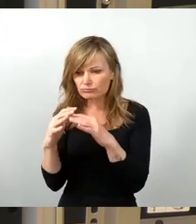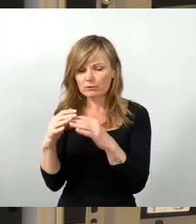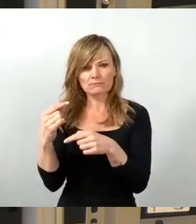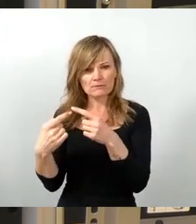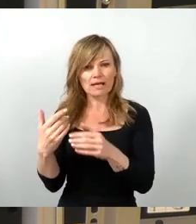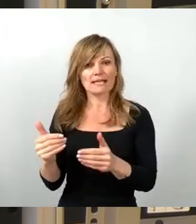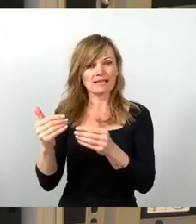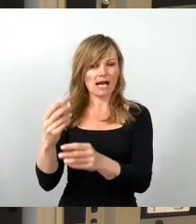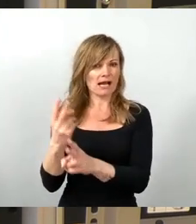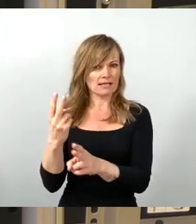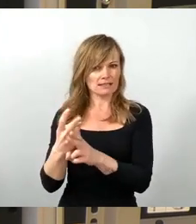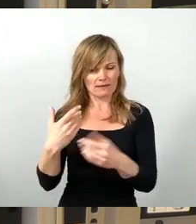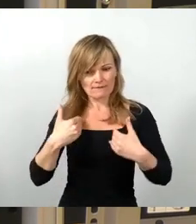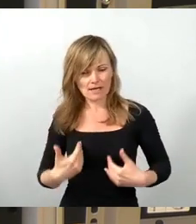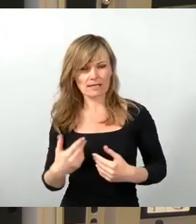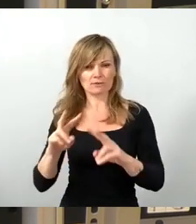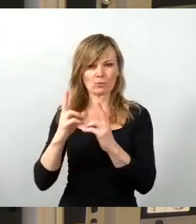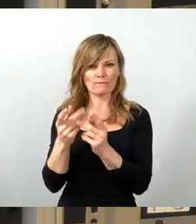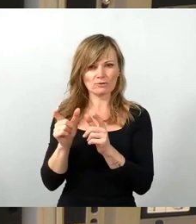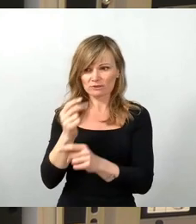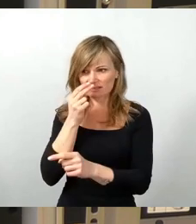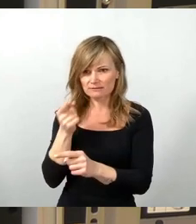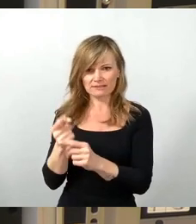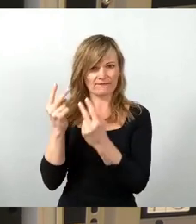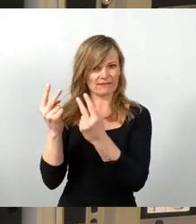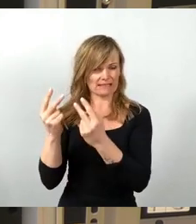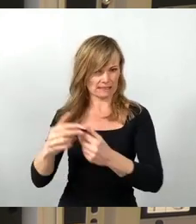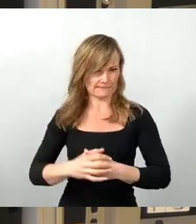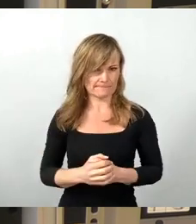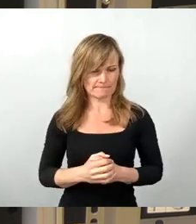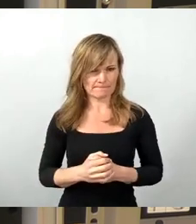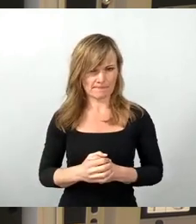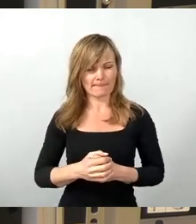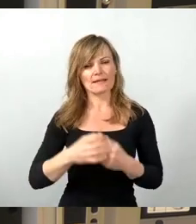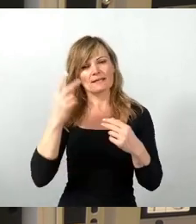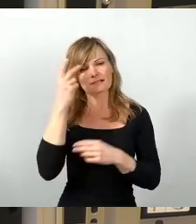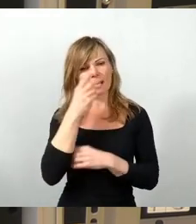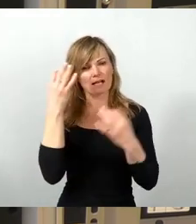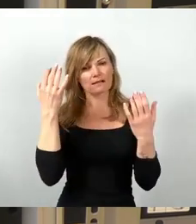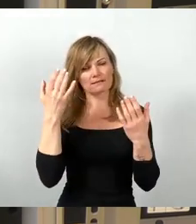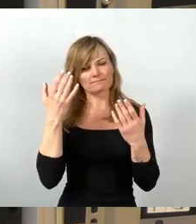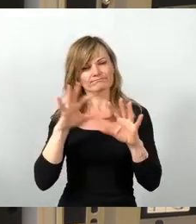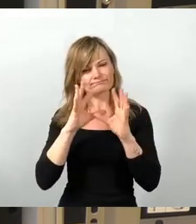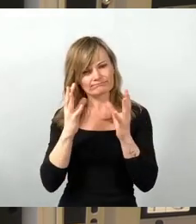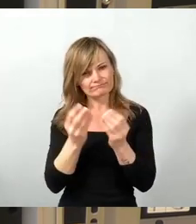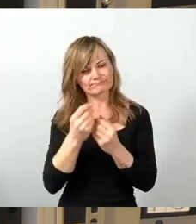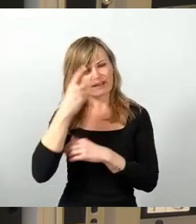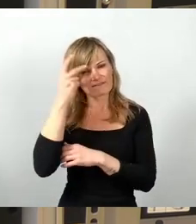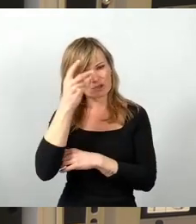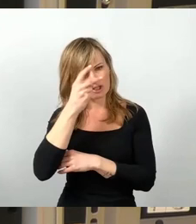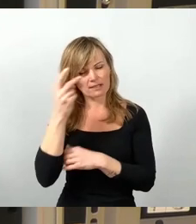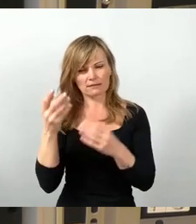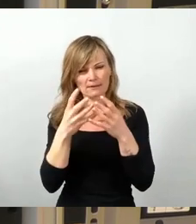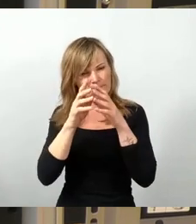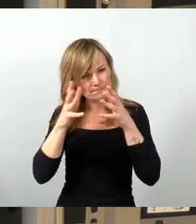Umweltschutzes. Die Breite des Sachverstandes macht die Bedeutung des Beirates als Basisinitiative aus.